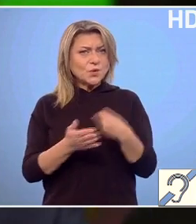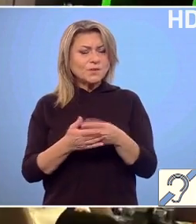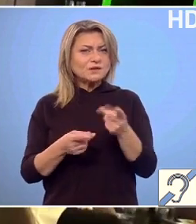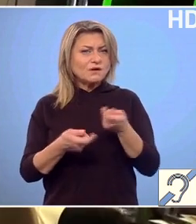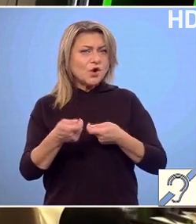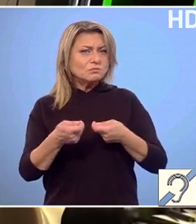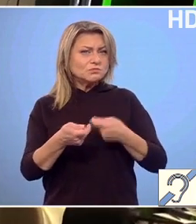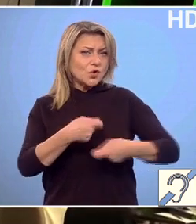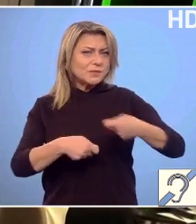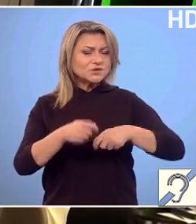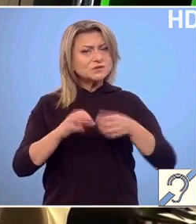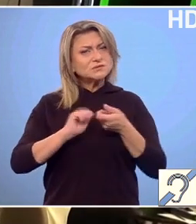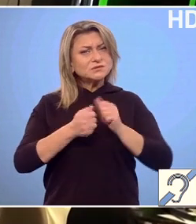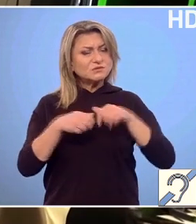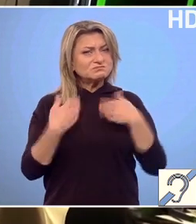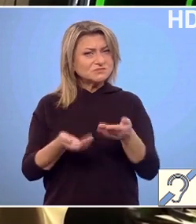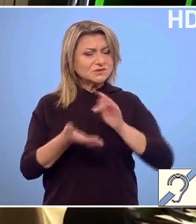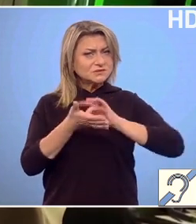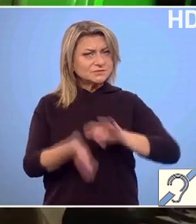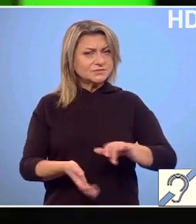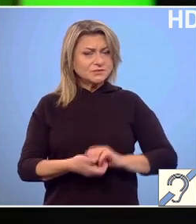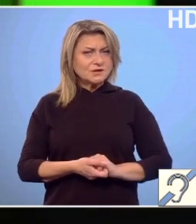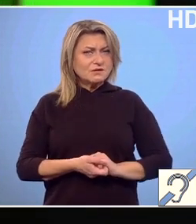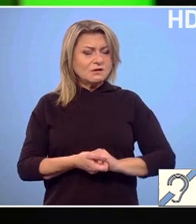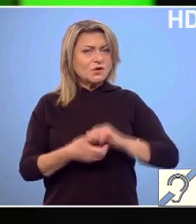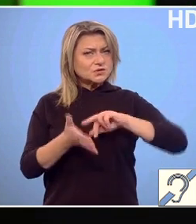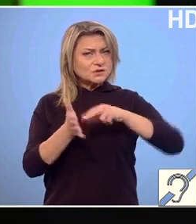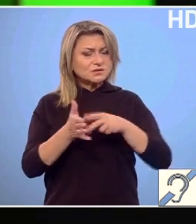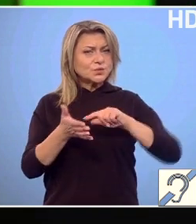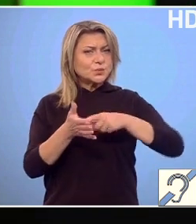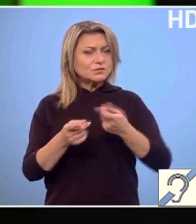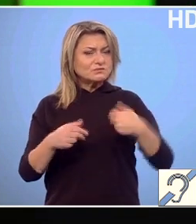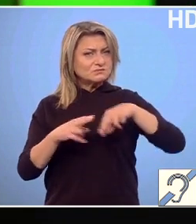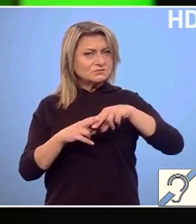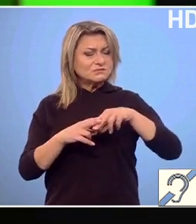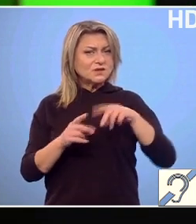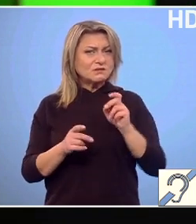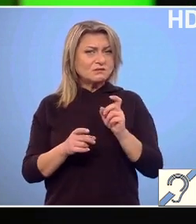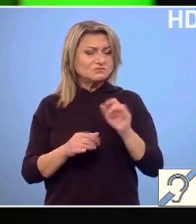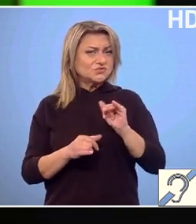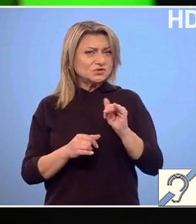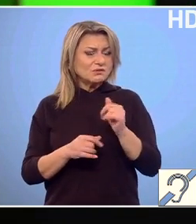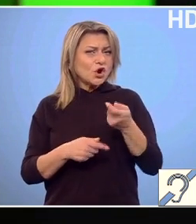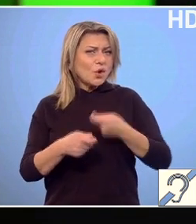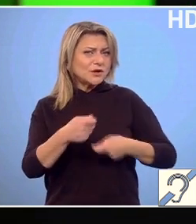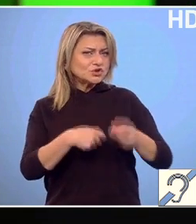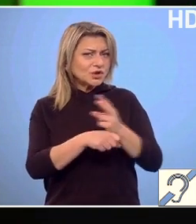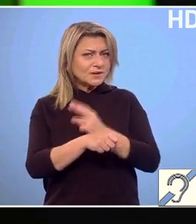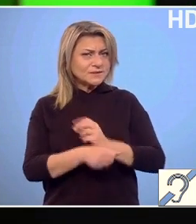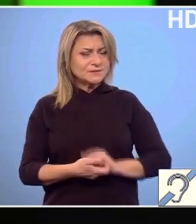vor fi puse la dispoziție gratuit? Obligația de a organiza punctul de returnare aparține comerciantului. acesta are